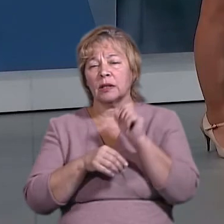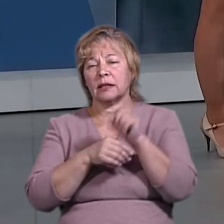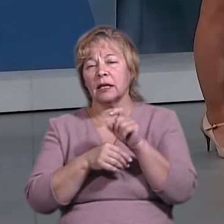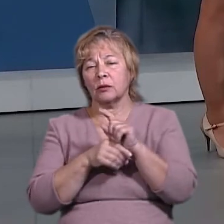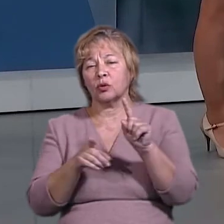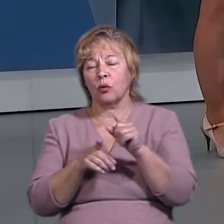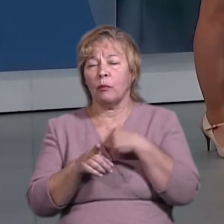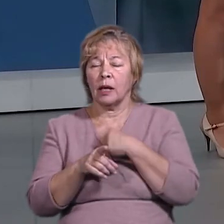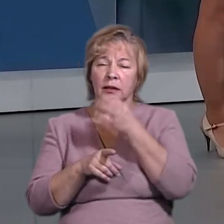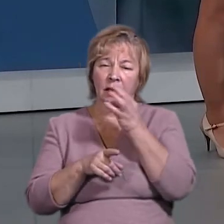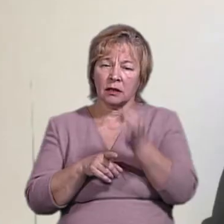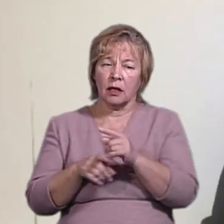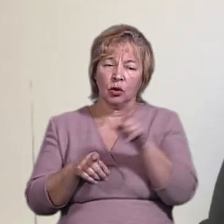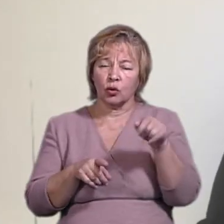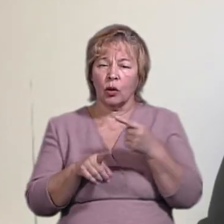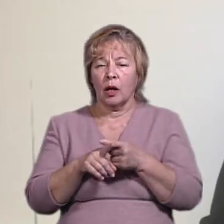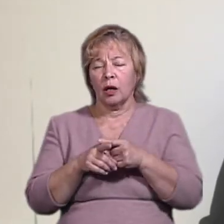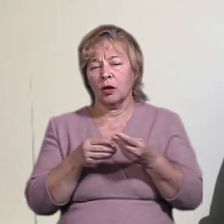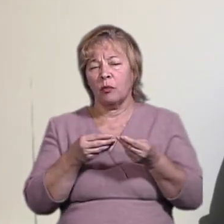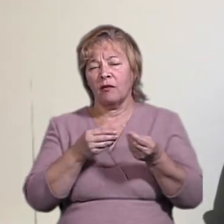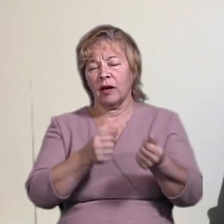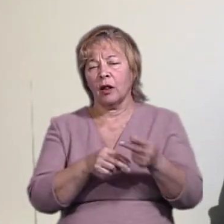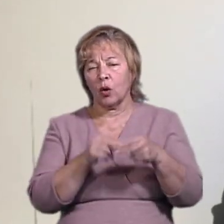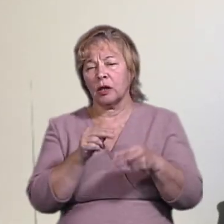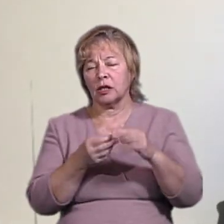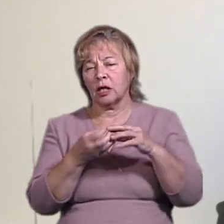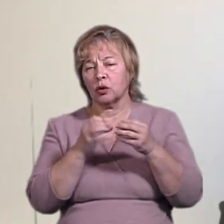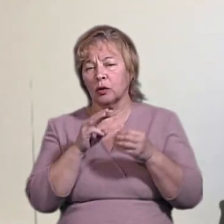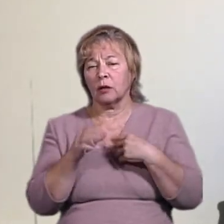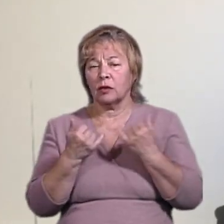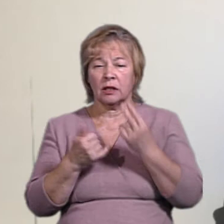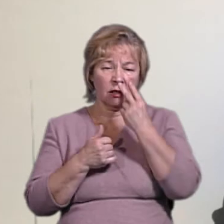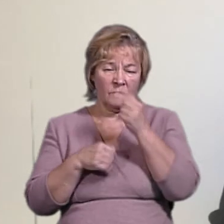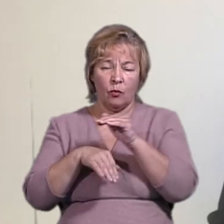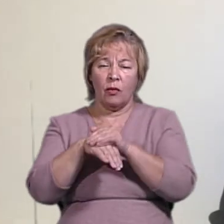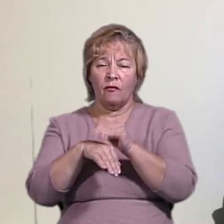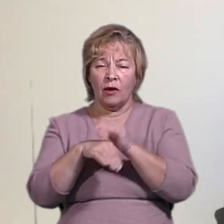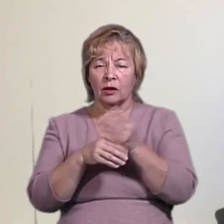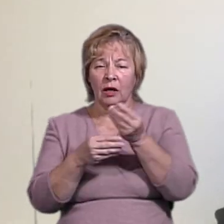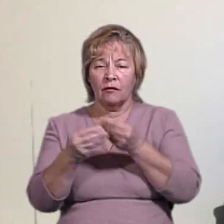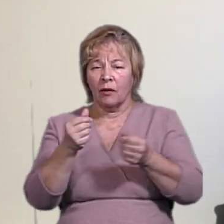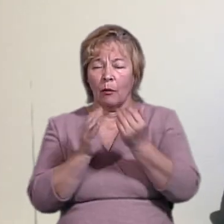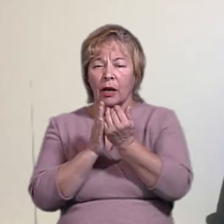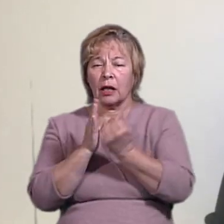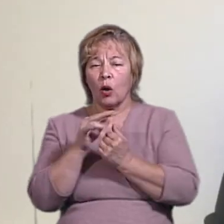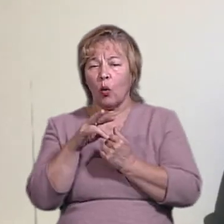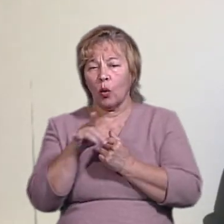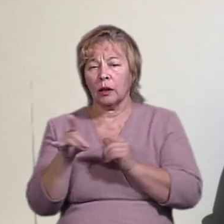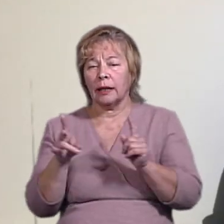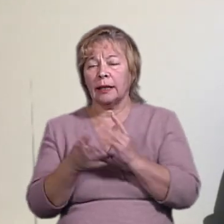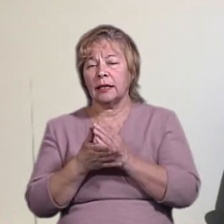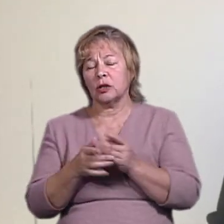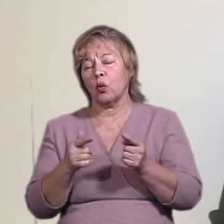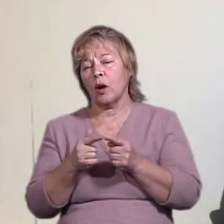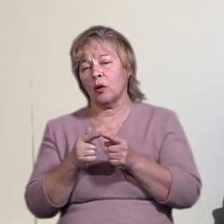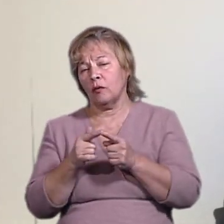щоб ми сказали, що це істотно вплинуло на кінцевий результат виборів. Зараз ми бачимо, по факту, сфальшовані протоколи, що є кримінальним